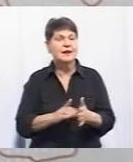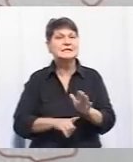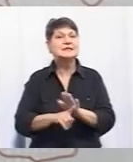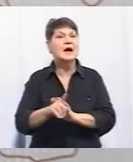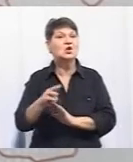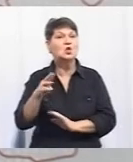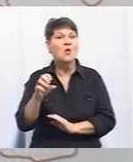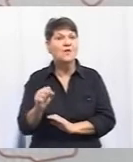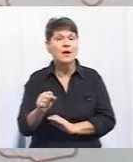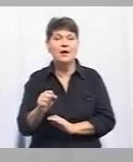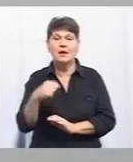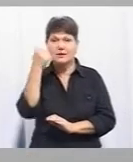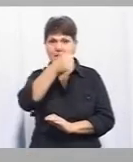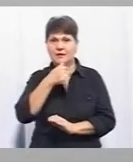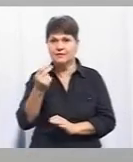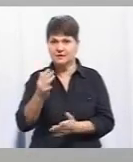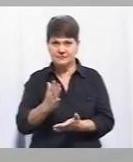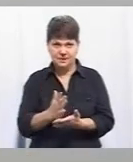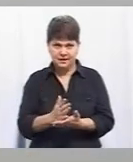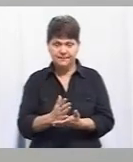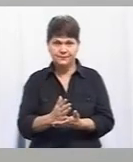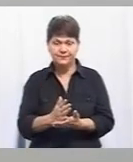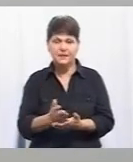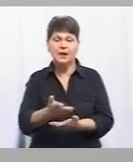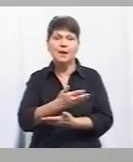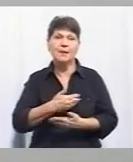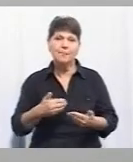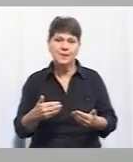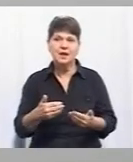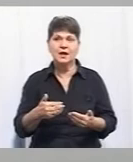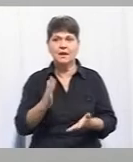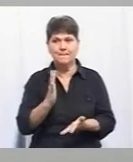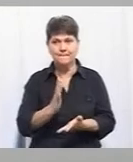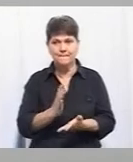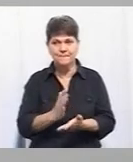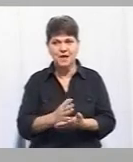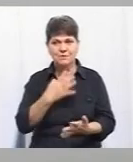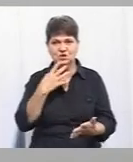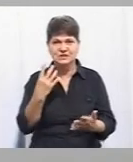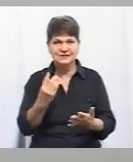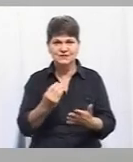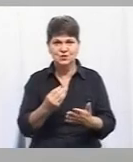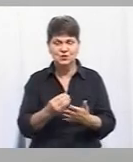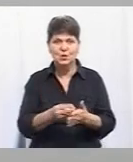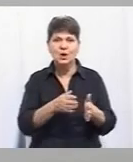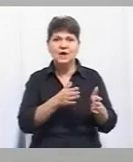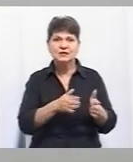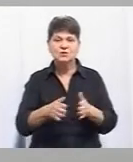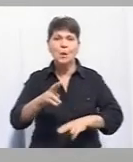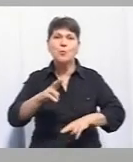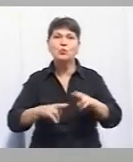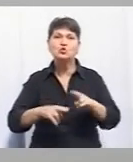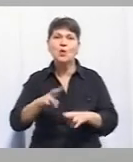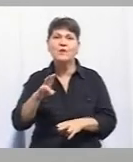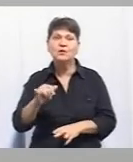безпека на рік фінансова. І такі домовленості з донорами. Ми, в принципі, маємо свою систему фендрейзу, побудовану в Києві.